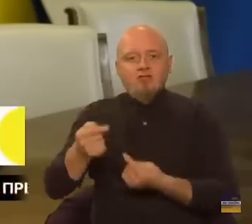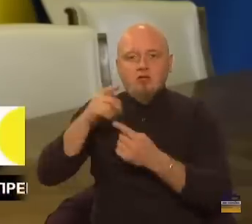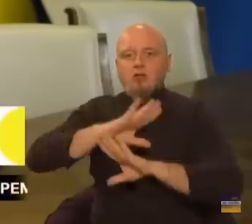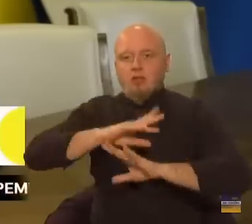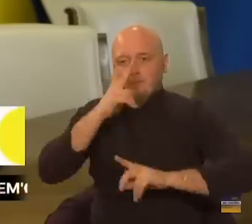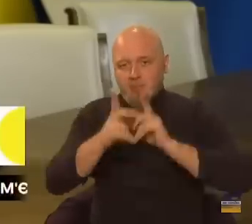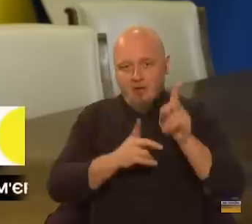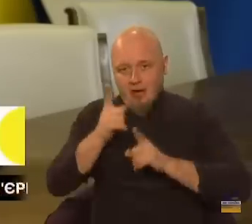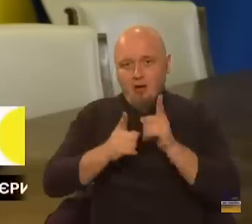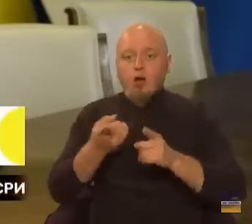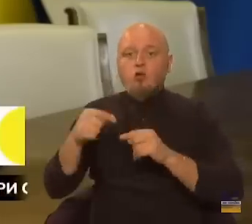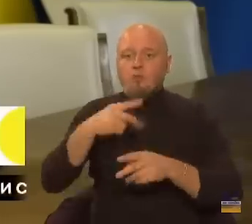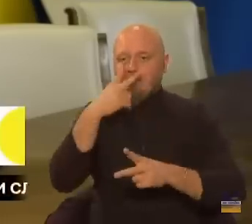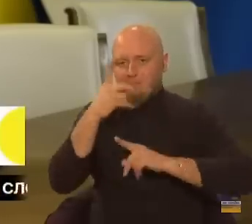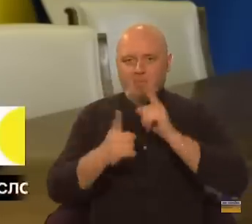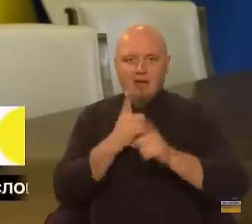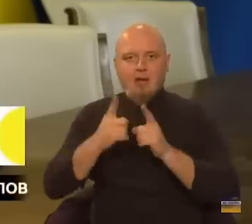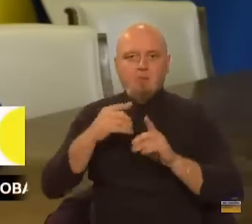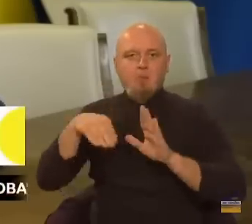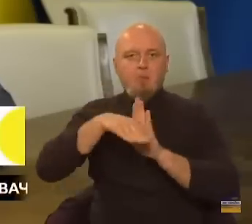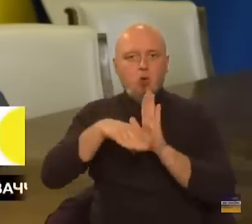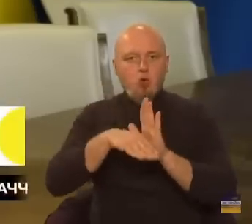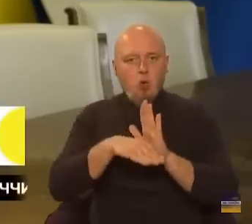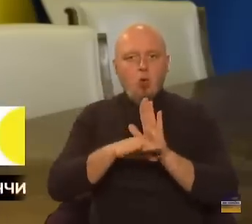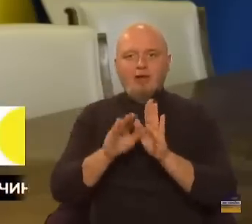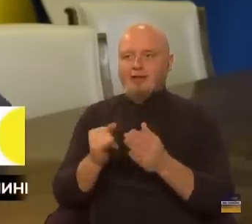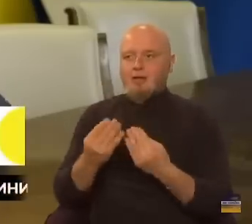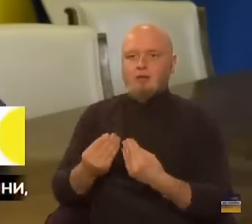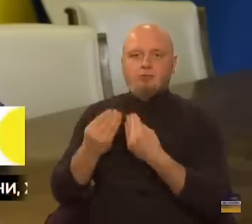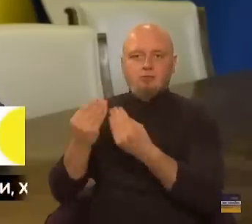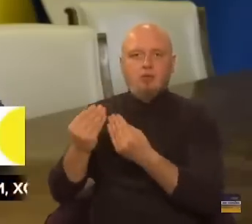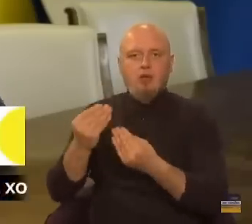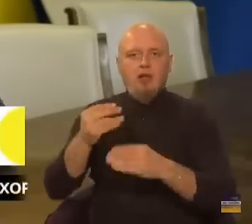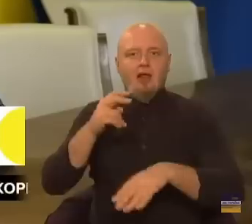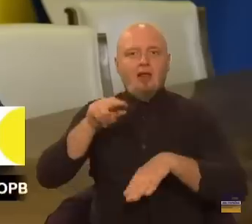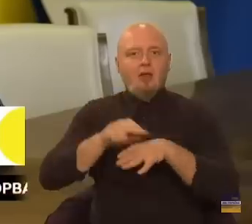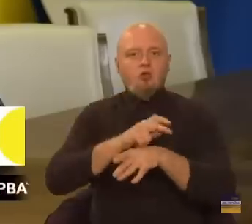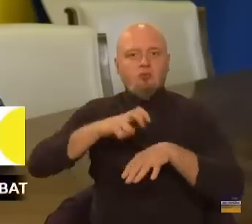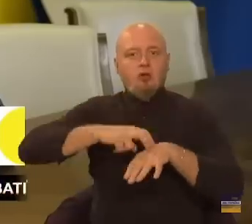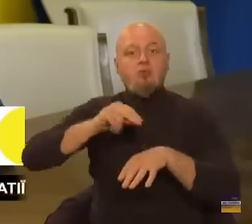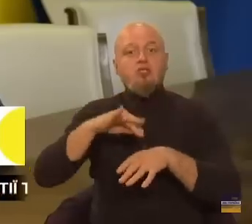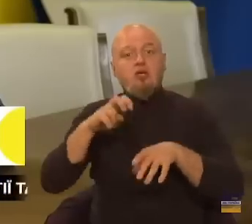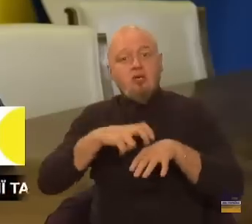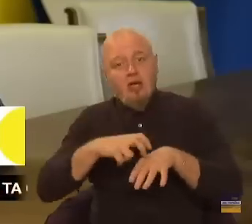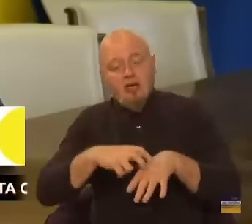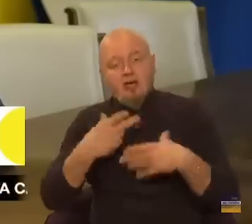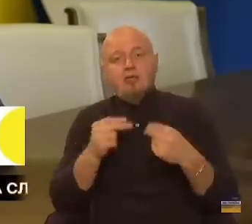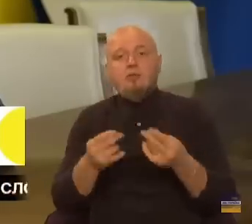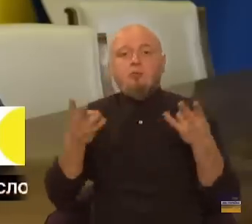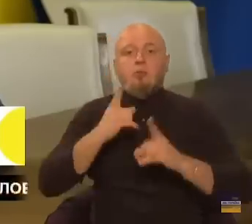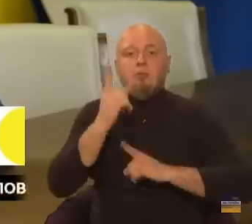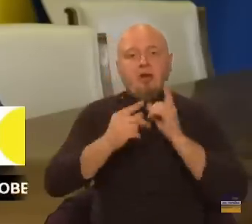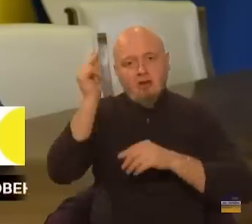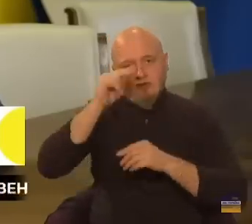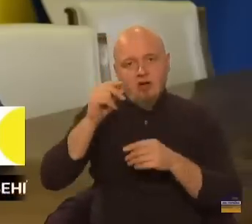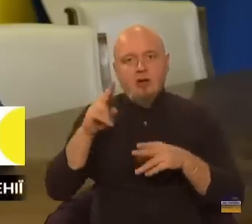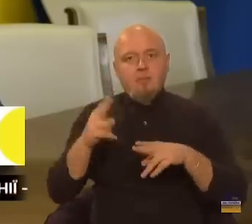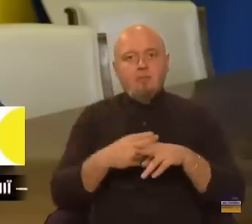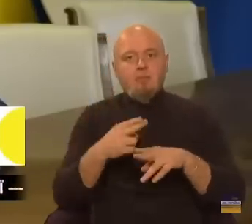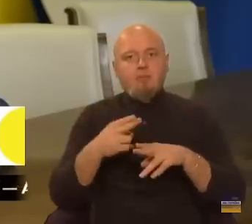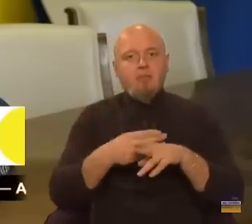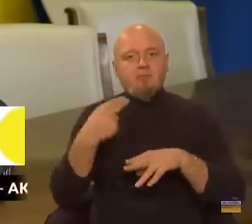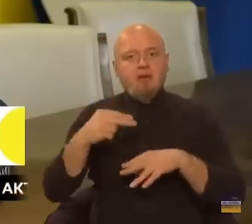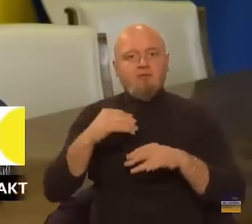тоді ми переглядаємо протокол, спускаємо лікуючим лікарям. Чи лікарі, в принципі, десь потребують навчання безперервної